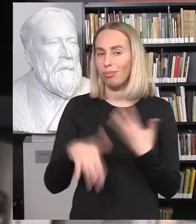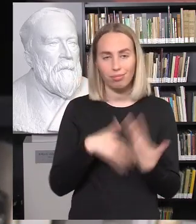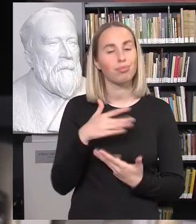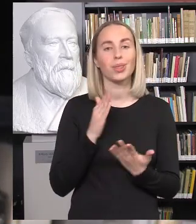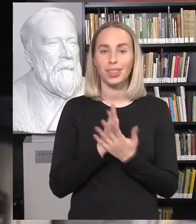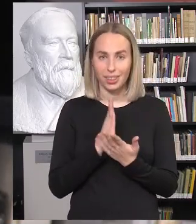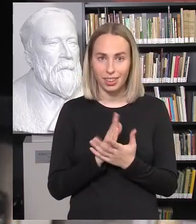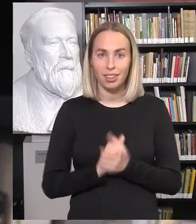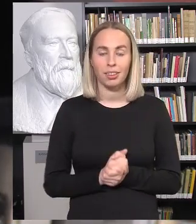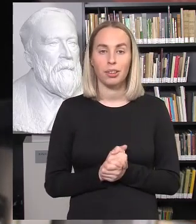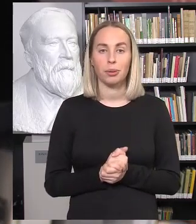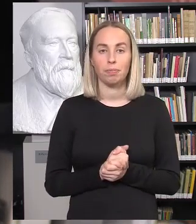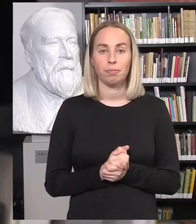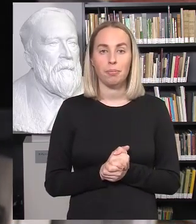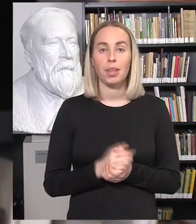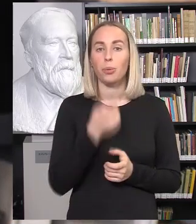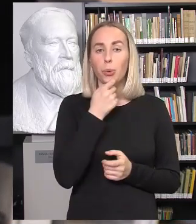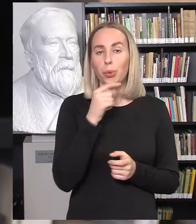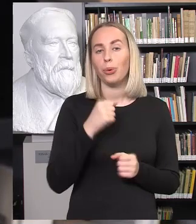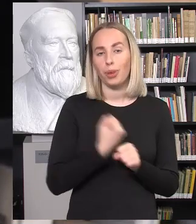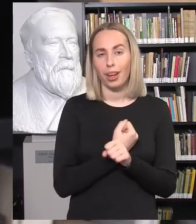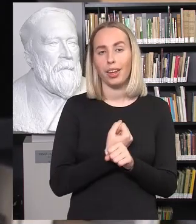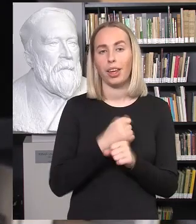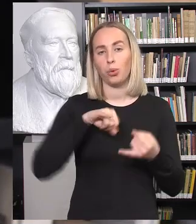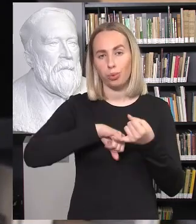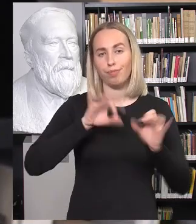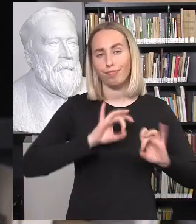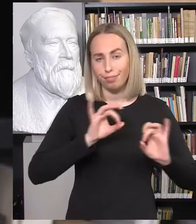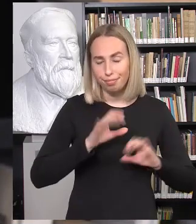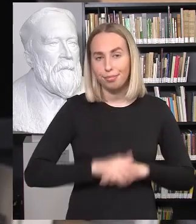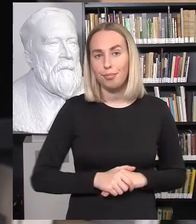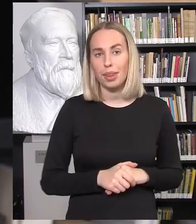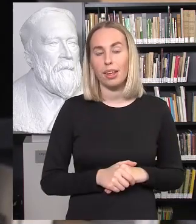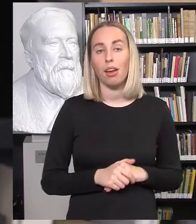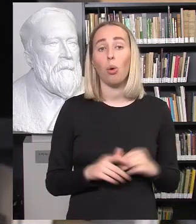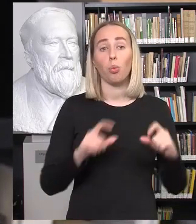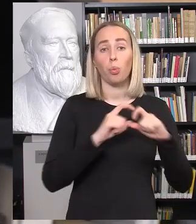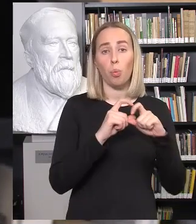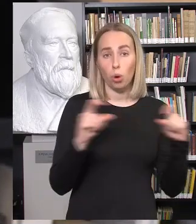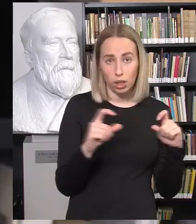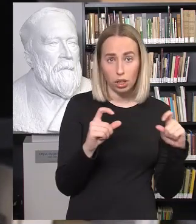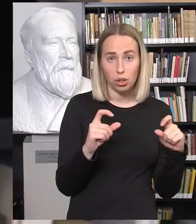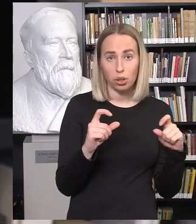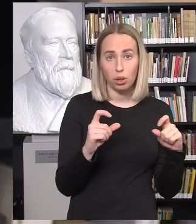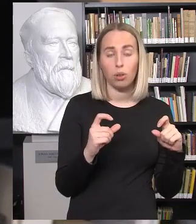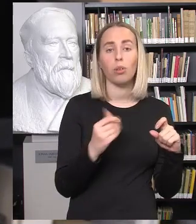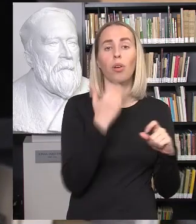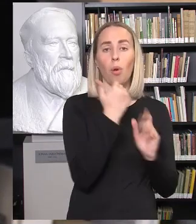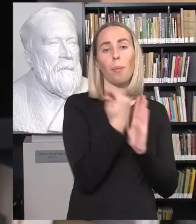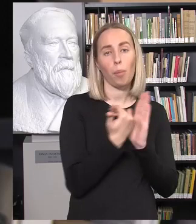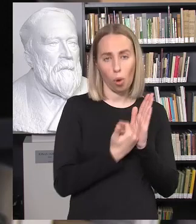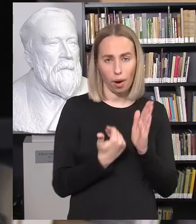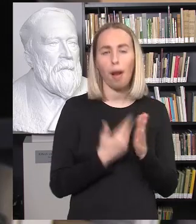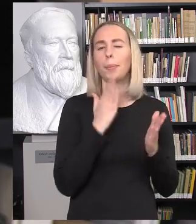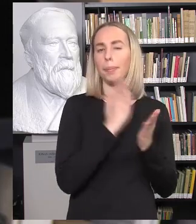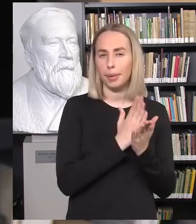na, truputėlį gal reikia istorijos, kas nežino, tai, na, mokyklose programos vienokios ar kitokios jau labai daug metų